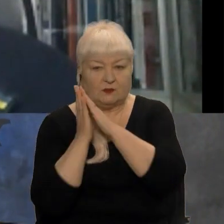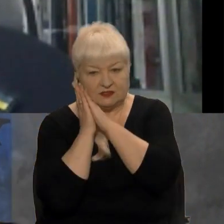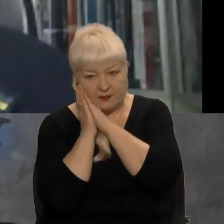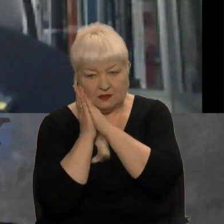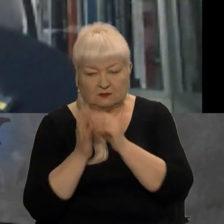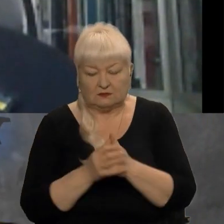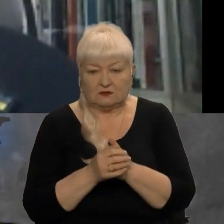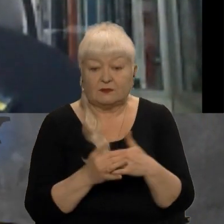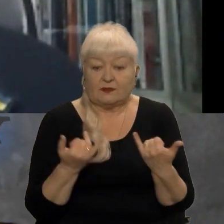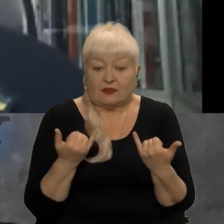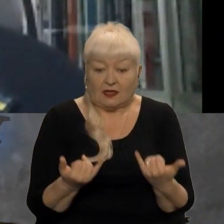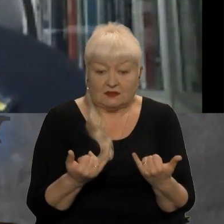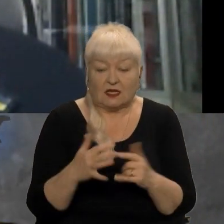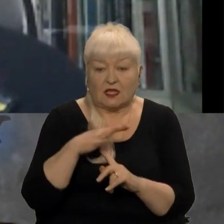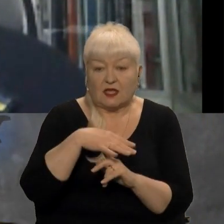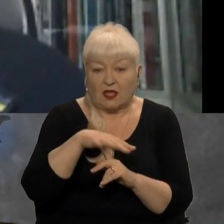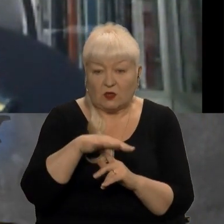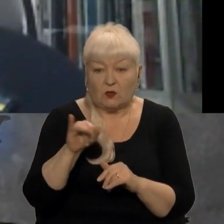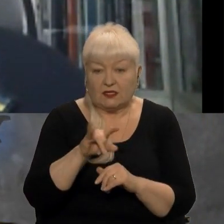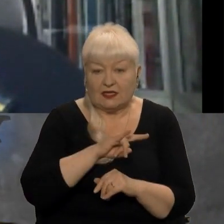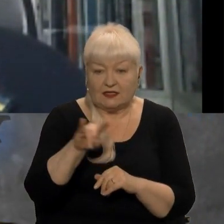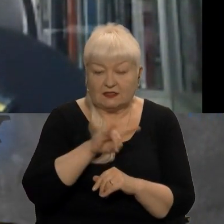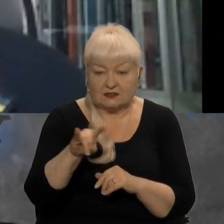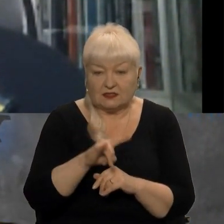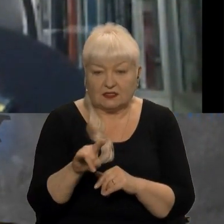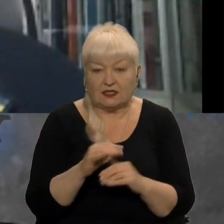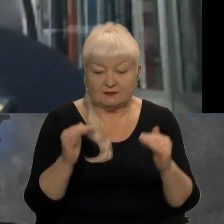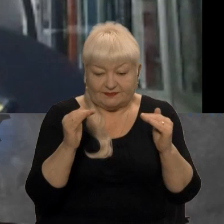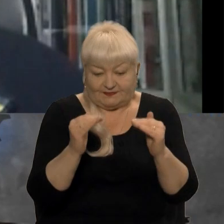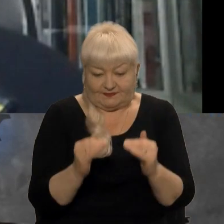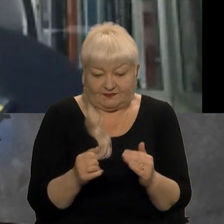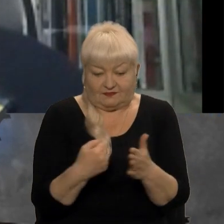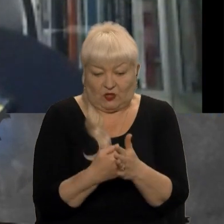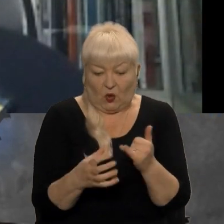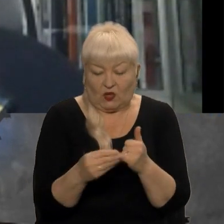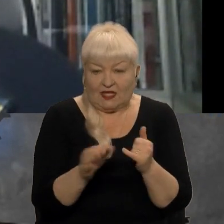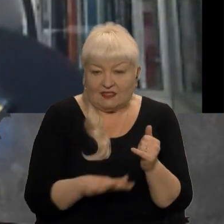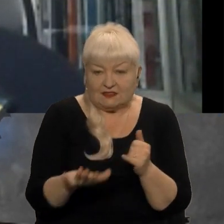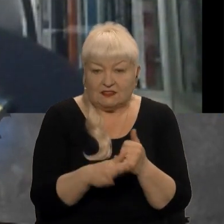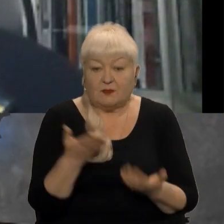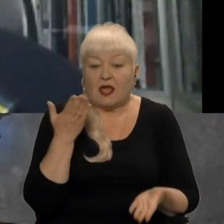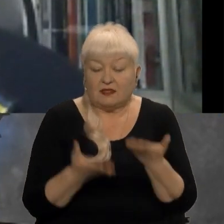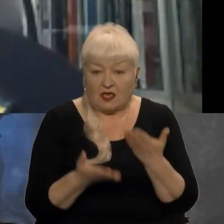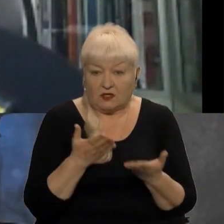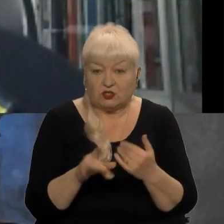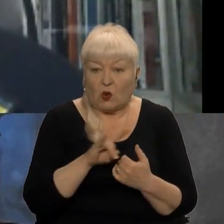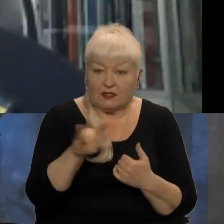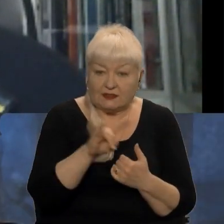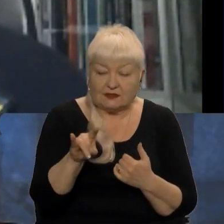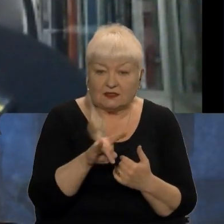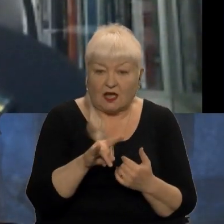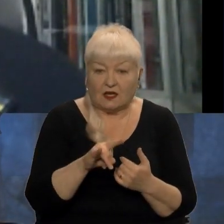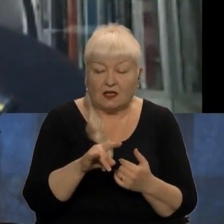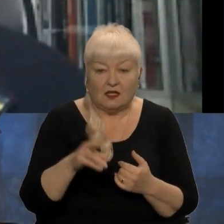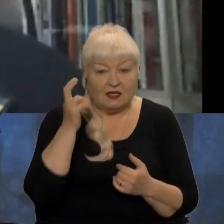А зараз гелікоптери і літаки прижимаються до землі, бо навіть якщо літак над Києвом